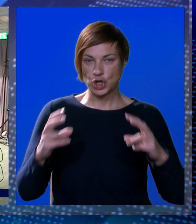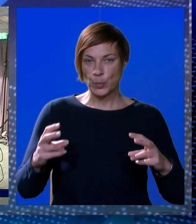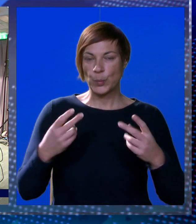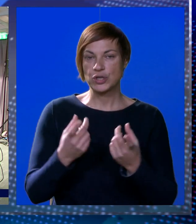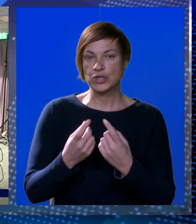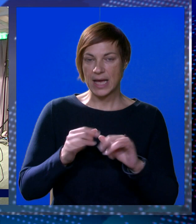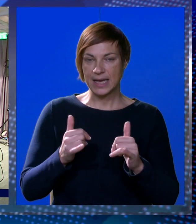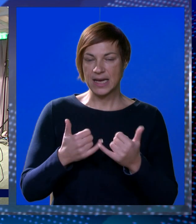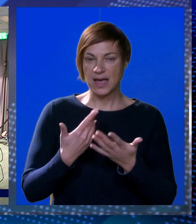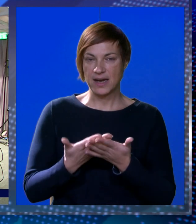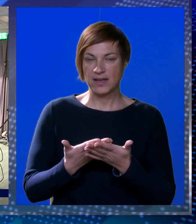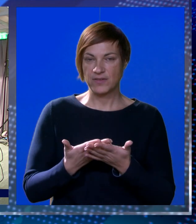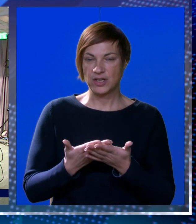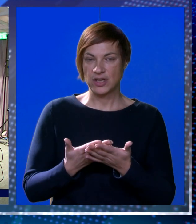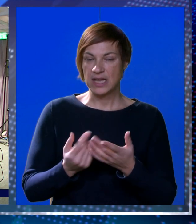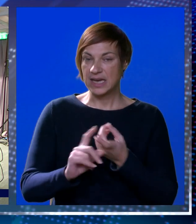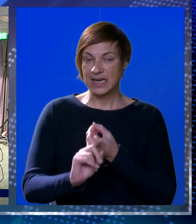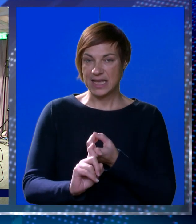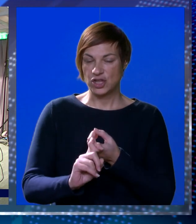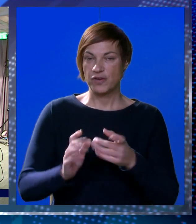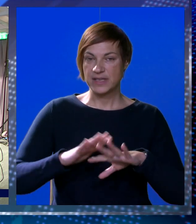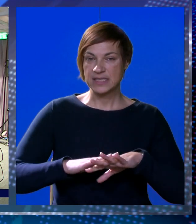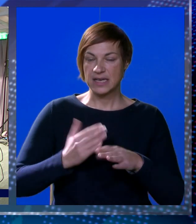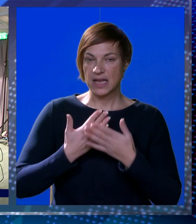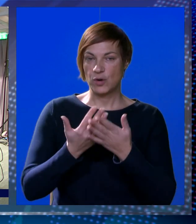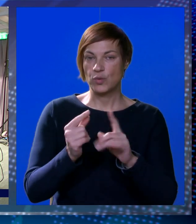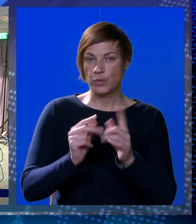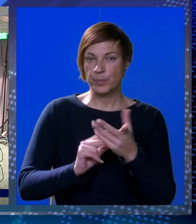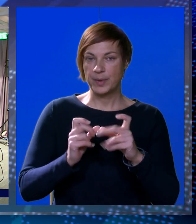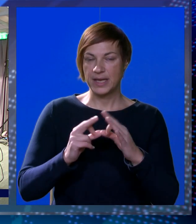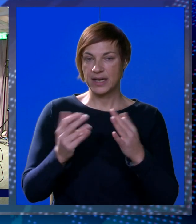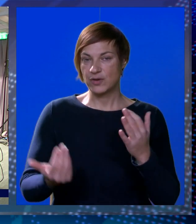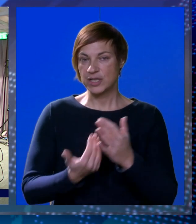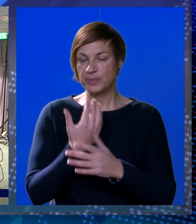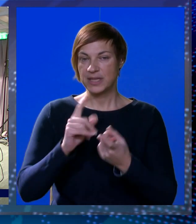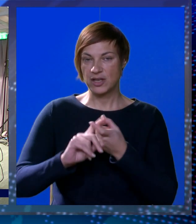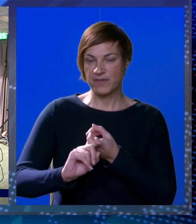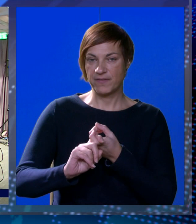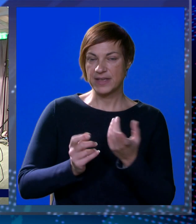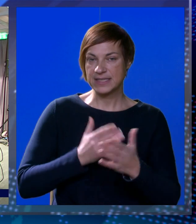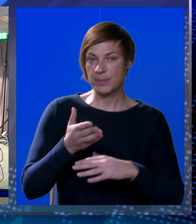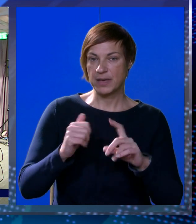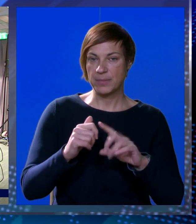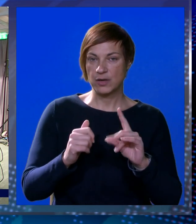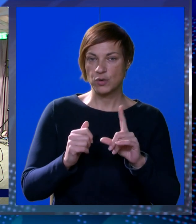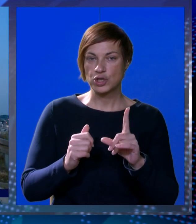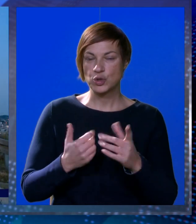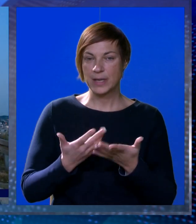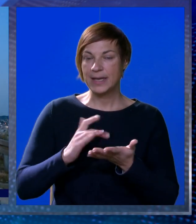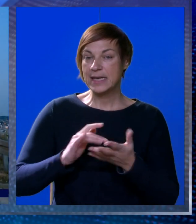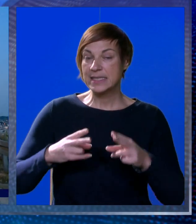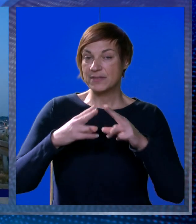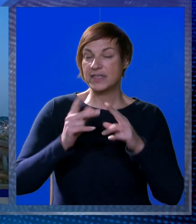mostu, ali naravno i dovezano na luku Perna koja će biti nova veza prema Korčuli.